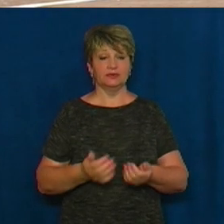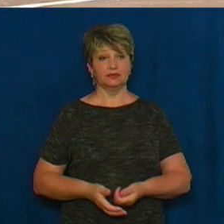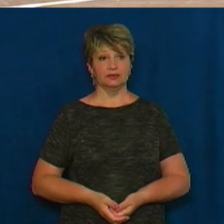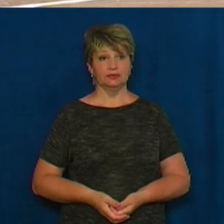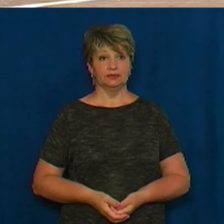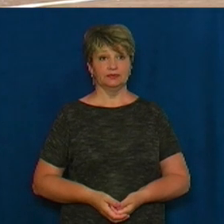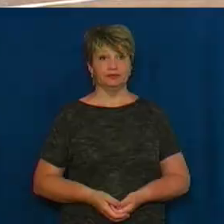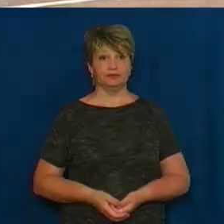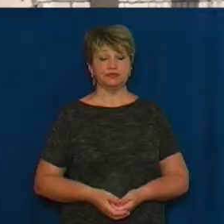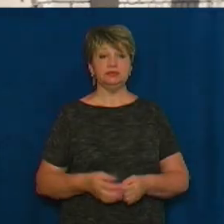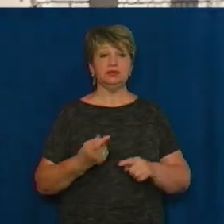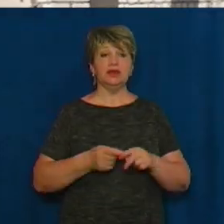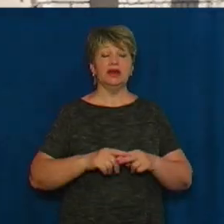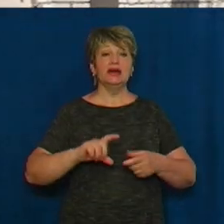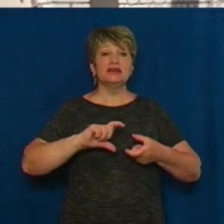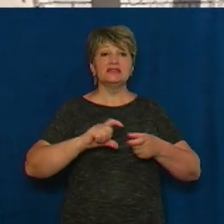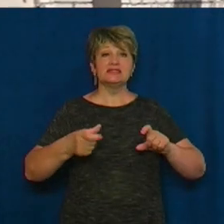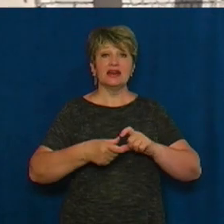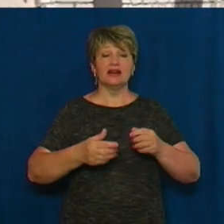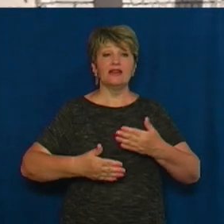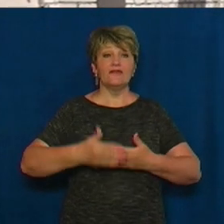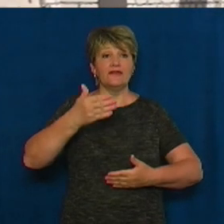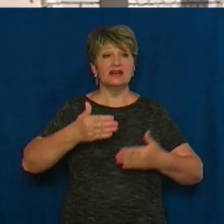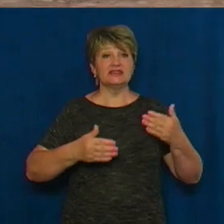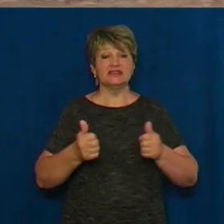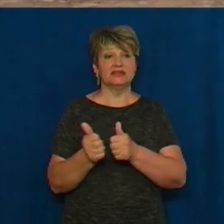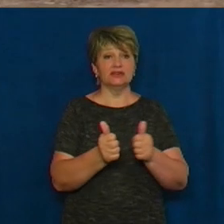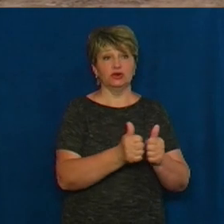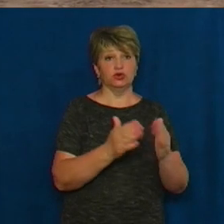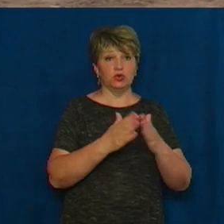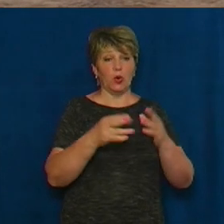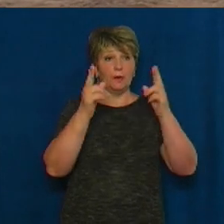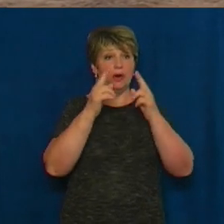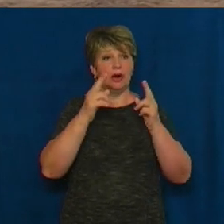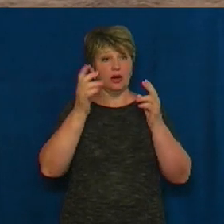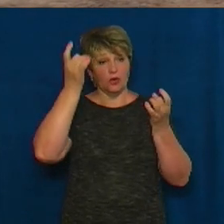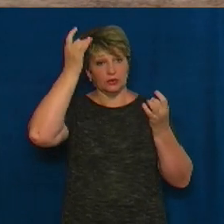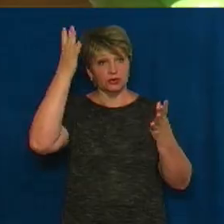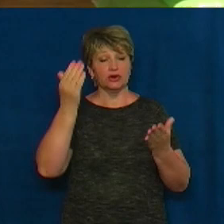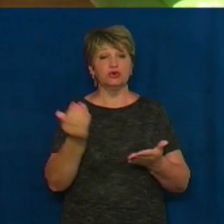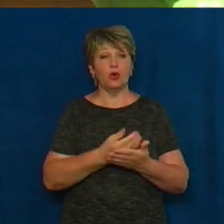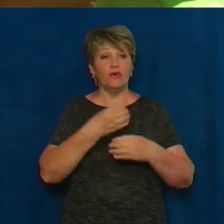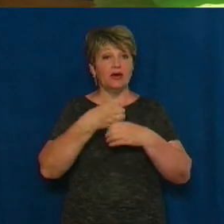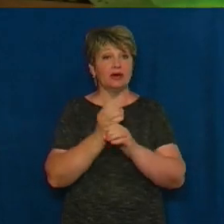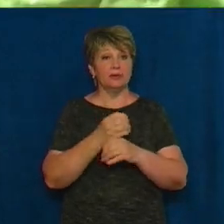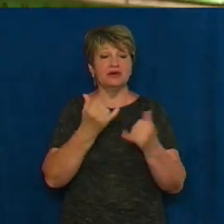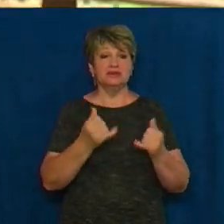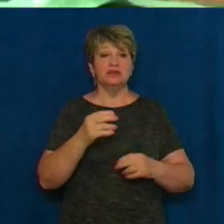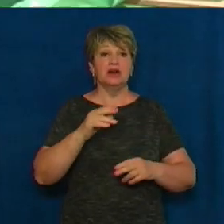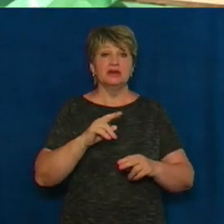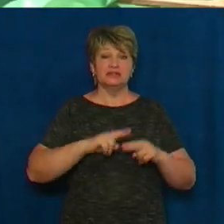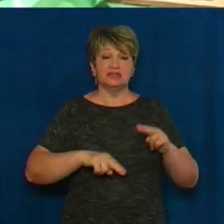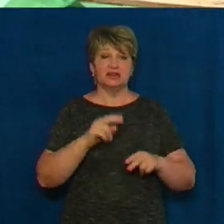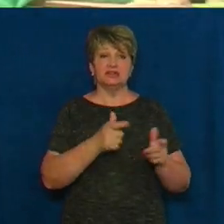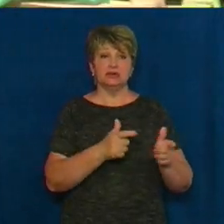Цегляний фасад, що в центрі села поблизу будинку культури – нова амбулаторія. Нині будівельники готуються вкривати дах.